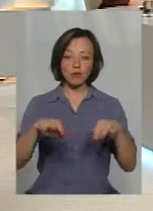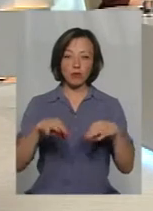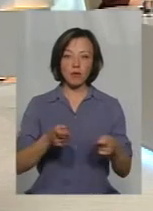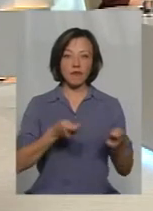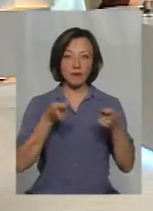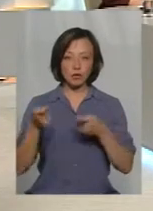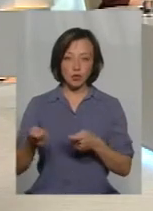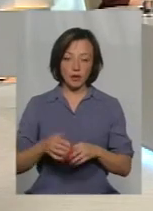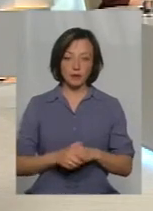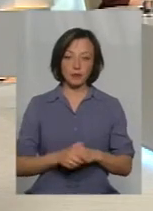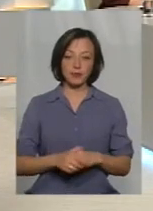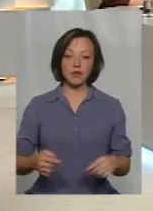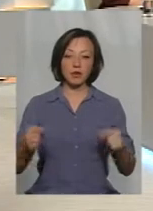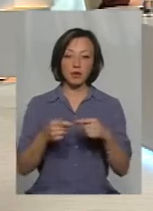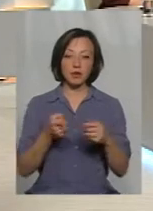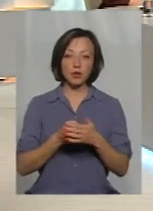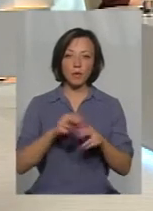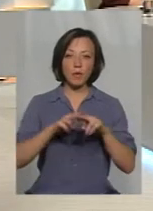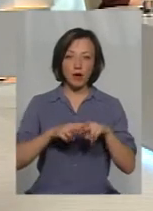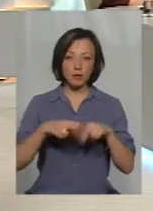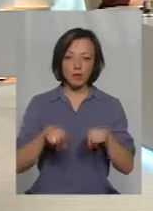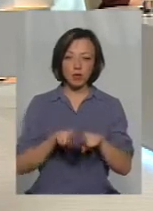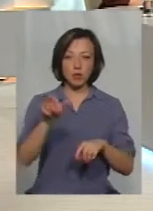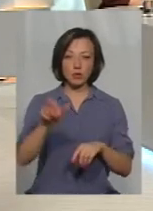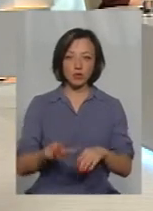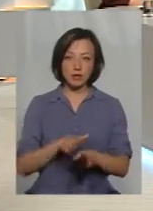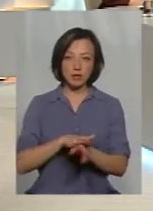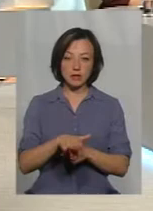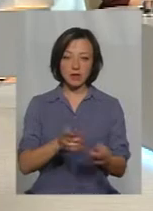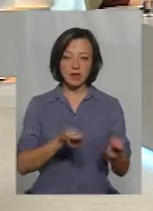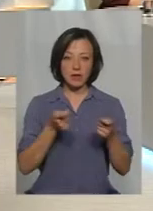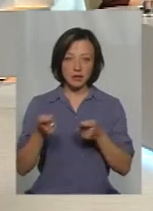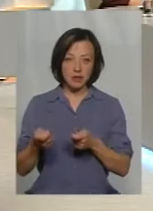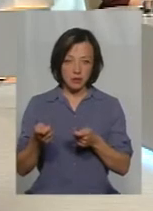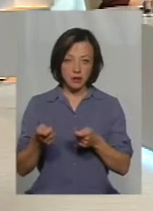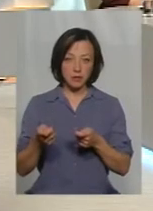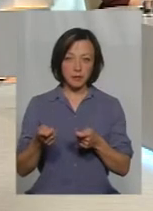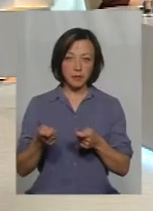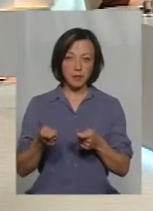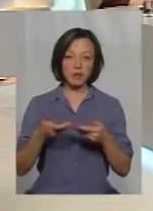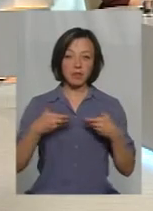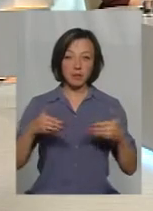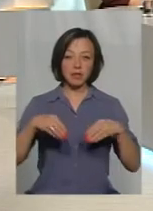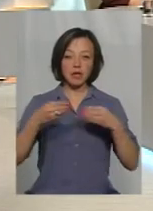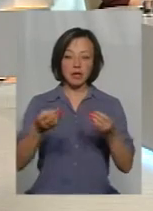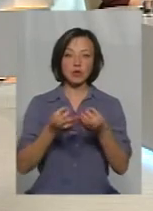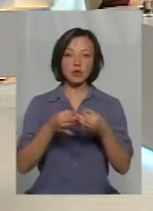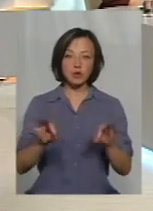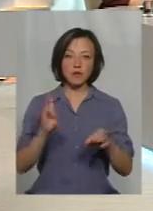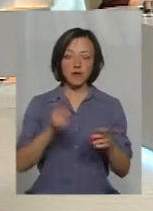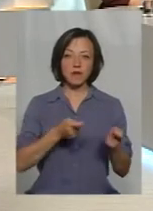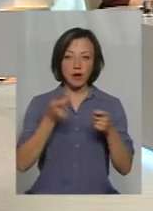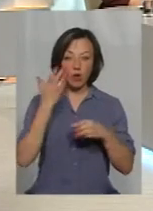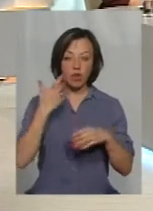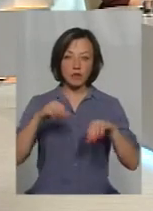везуть. Відповідно до паспорта такої особи, яка буде здійснити везення, ми даємо дозвіл на везення. Це